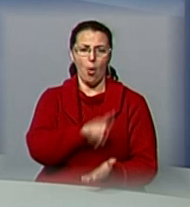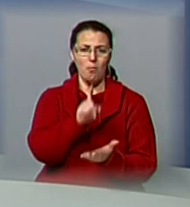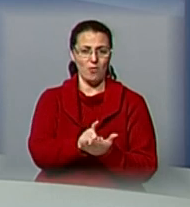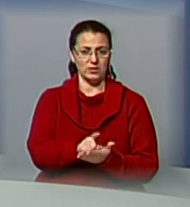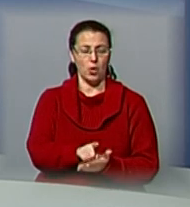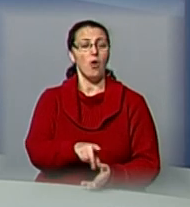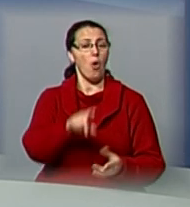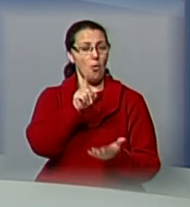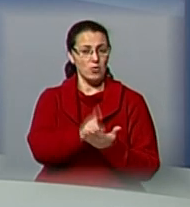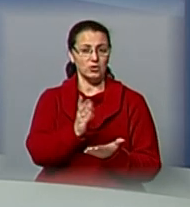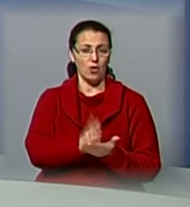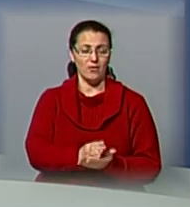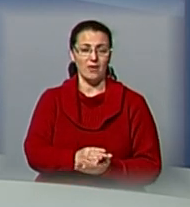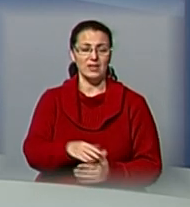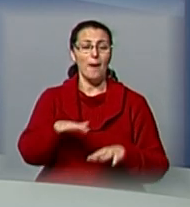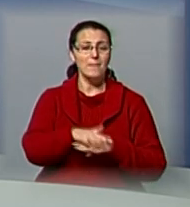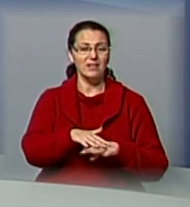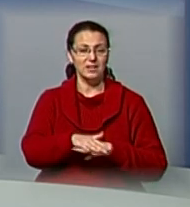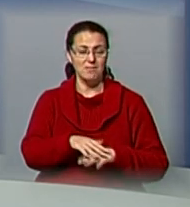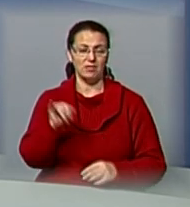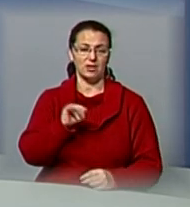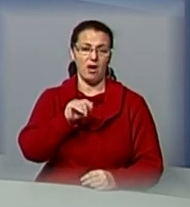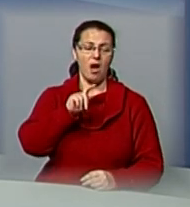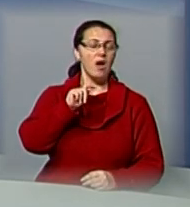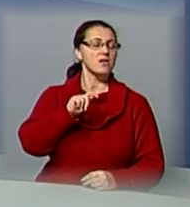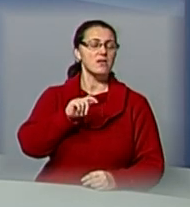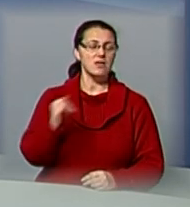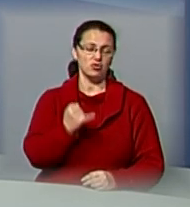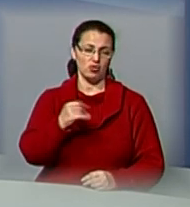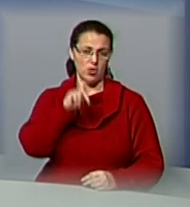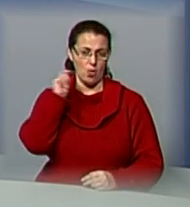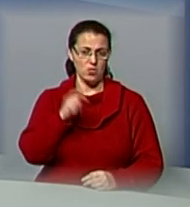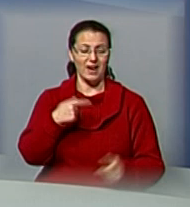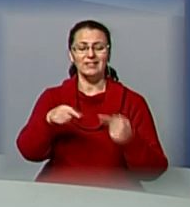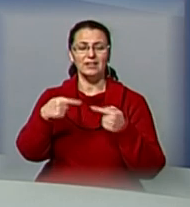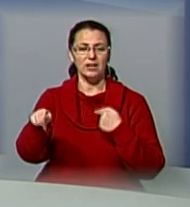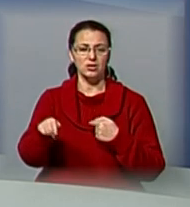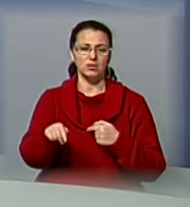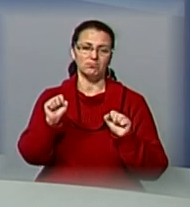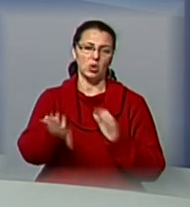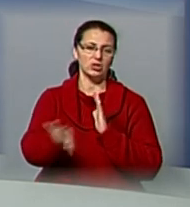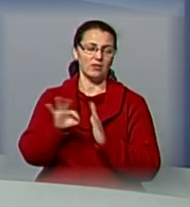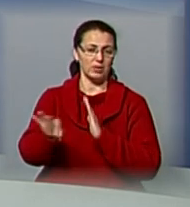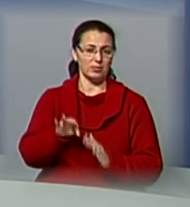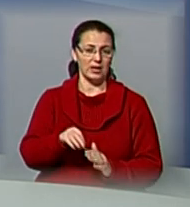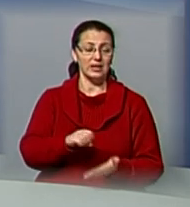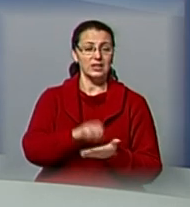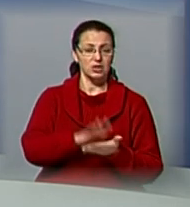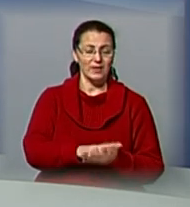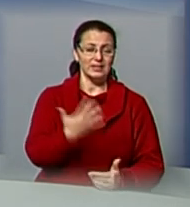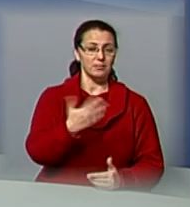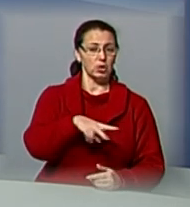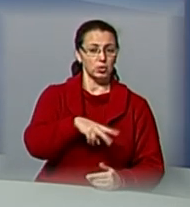математику або історію, решта предметів на вибір учня. Реєструватись абітурієнти можуть у період із 5 лютого до